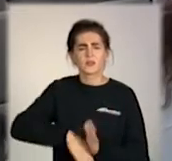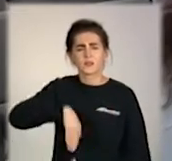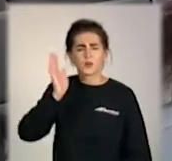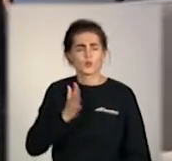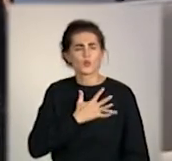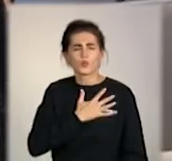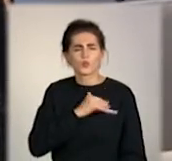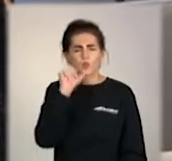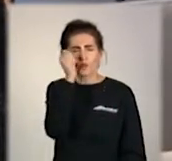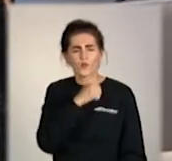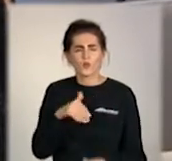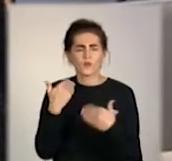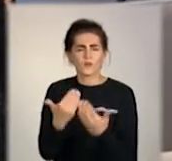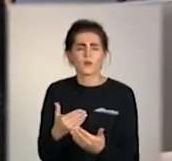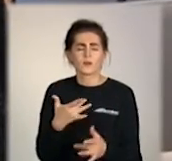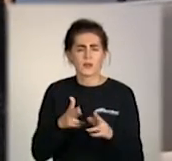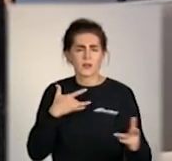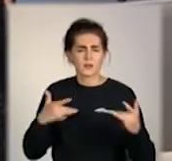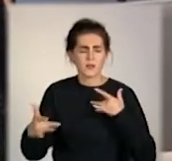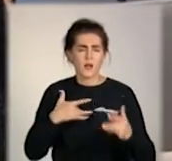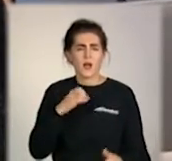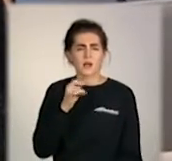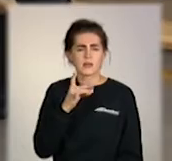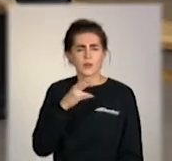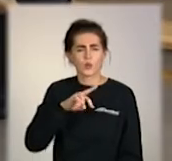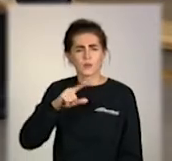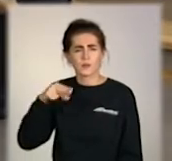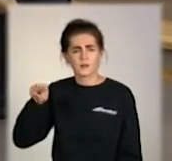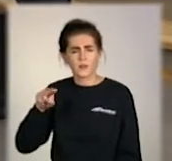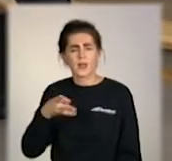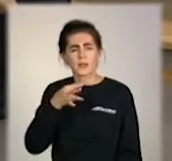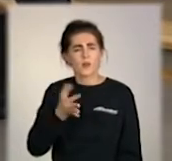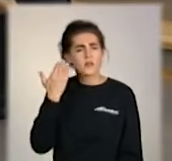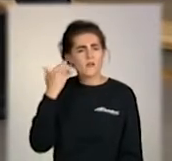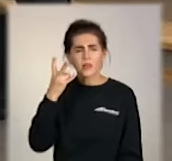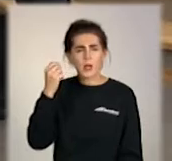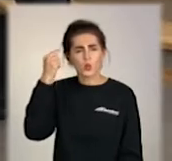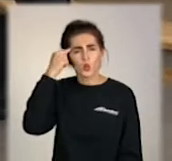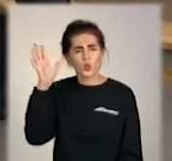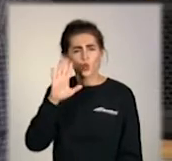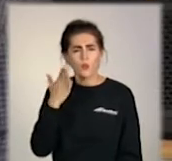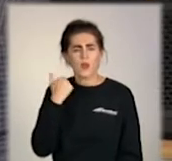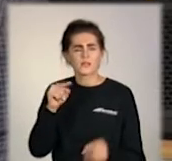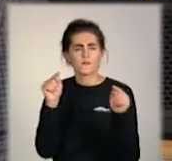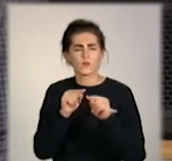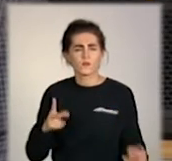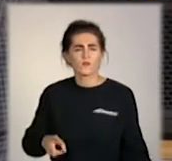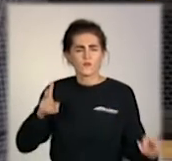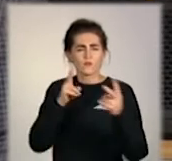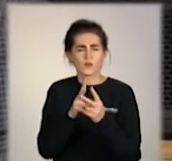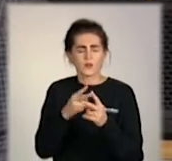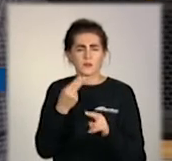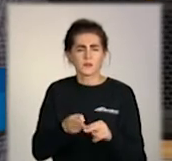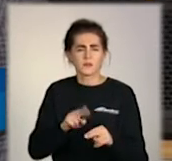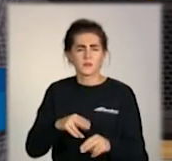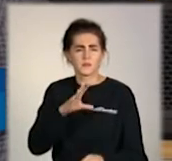Арнольд Шварценеггер. Та чи міг він, 12-річний хлопець, подумати, що колись побачиться з зіркою? У 2010 році